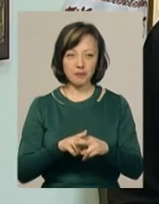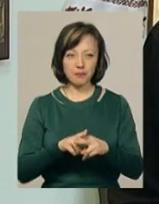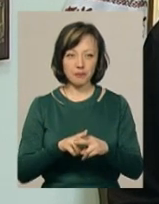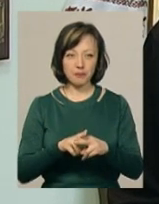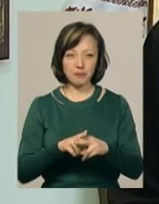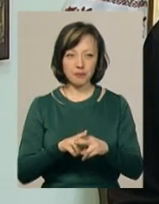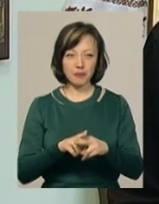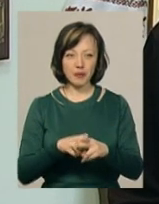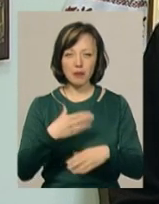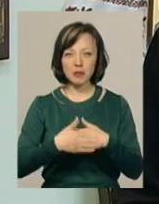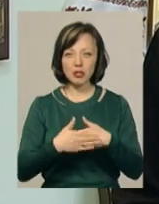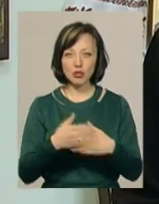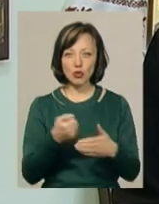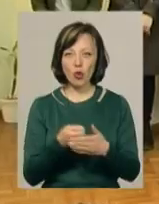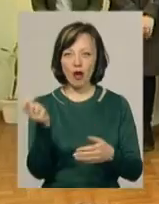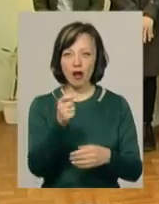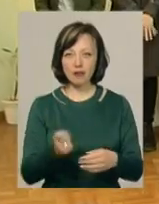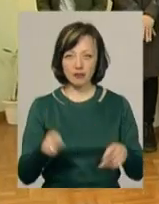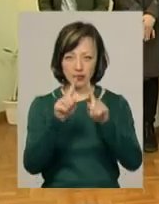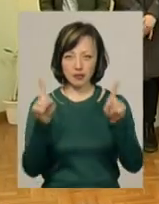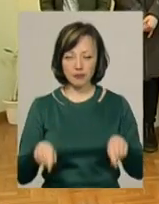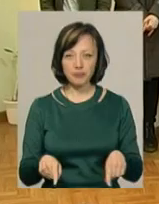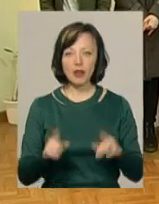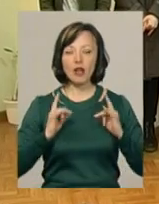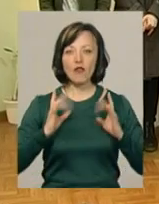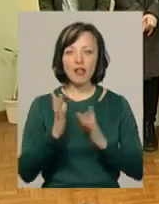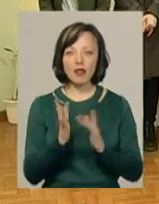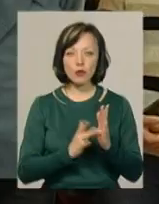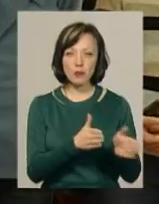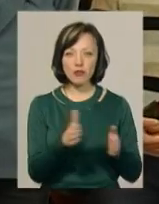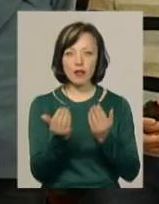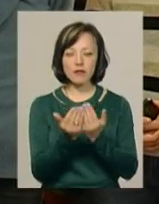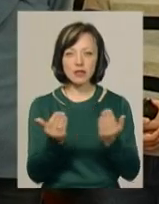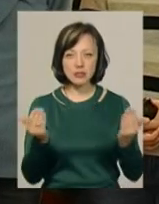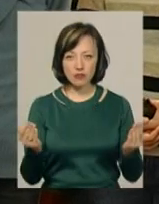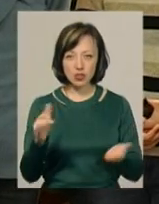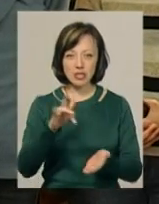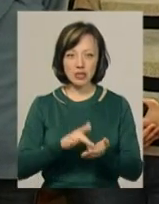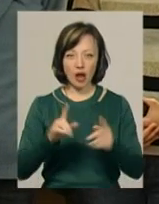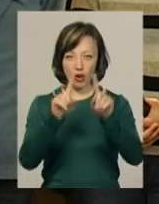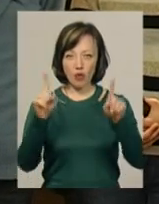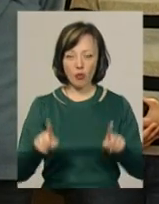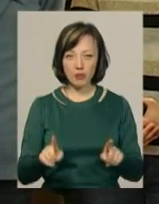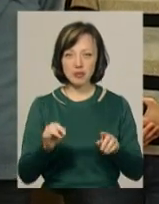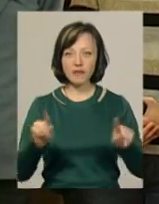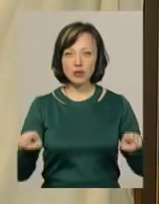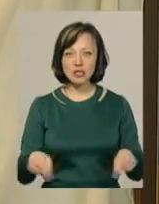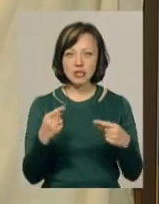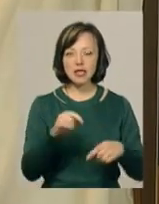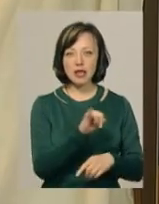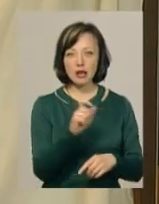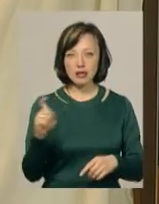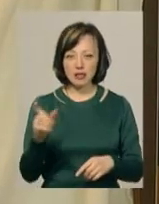вона ближче до картини. До Великодня у Нікоші підготували виставку ікон – центральний образ експозиції «Воскресіння